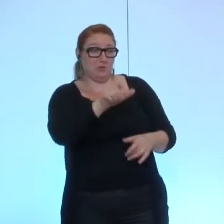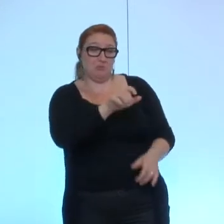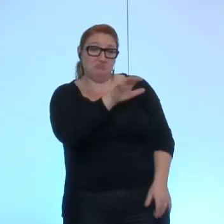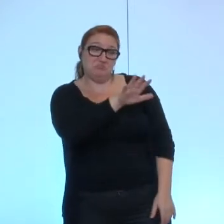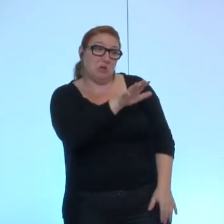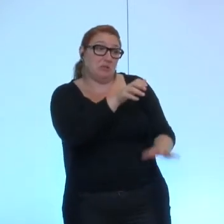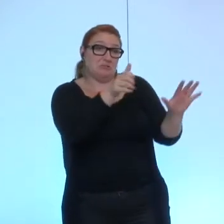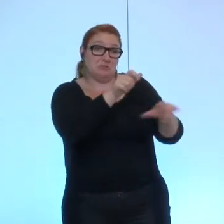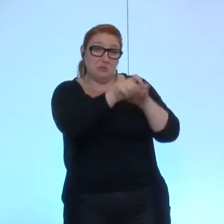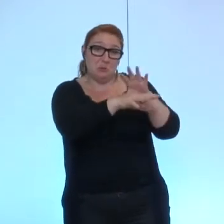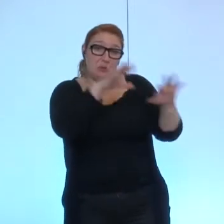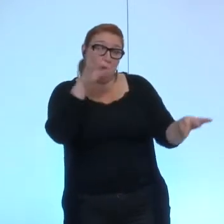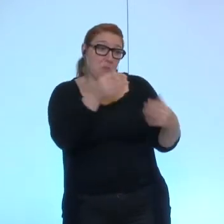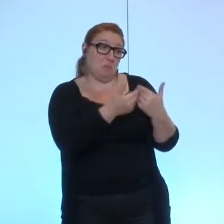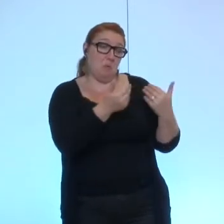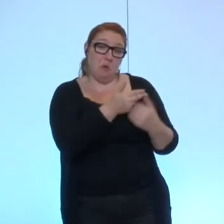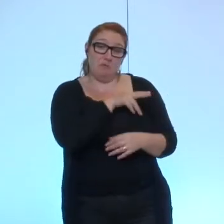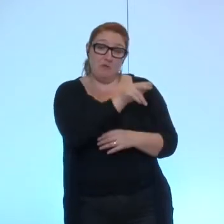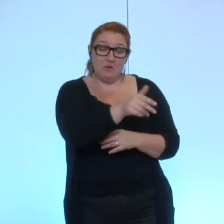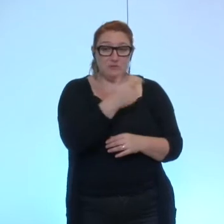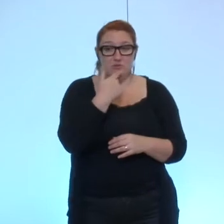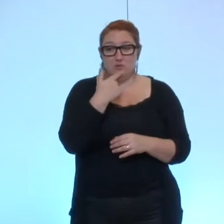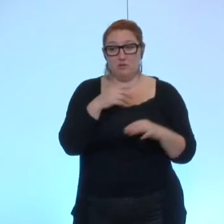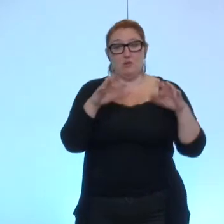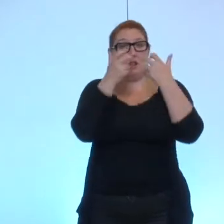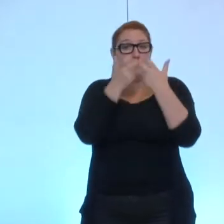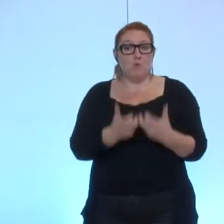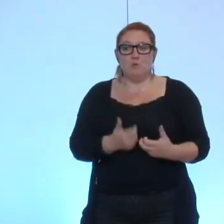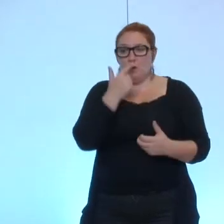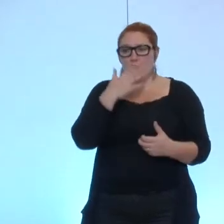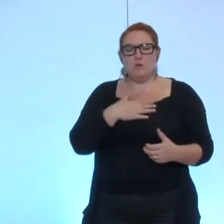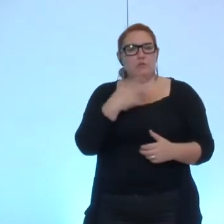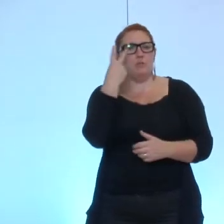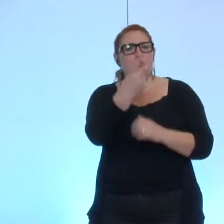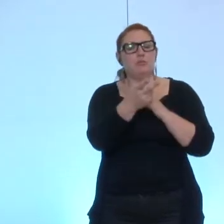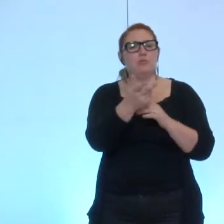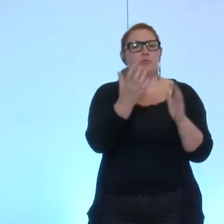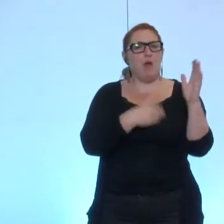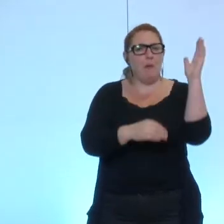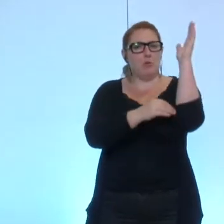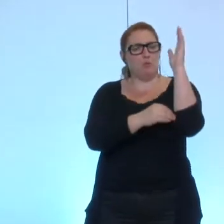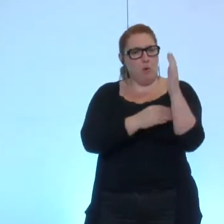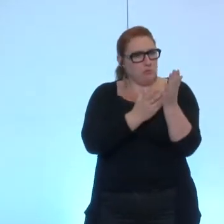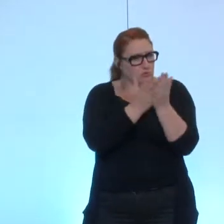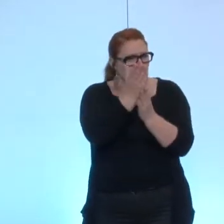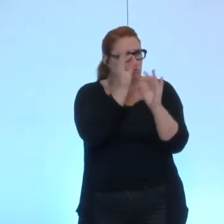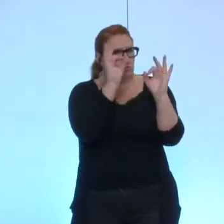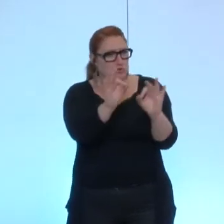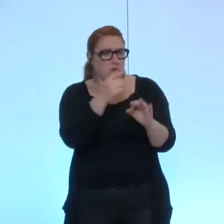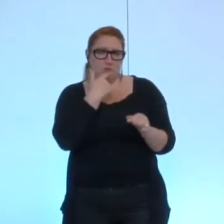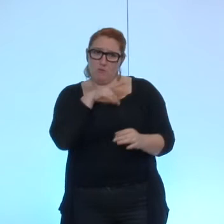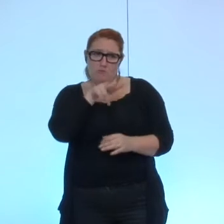donc les montants et nous en ferons état puisque je pense que votre amendement a du sens nous en ferons état